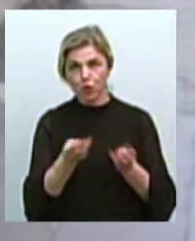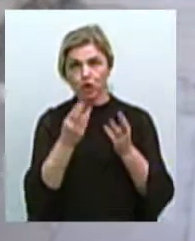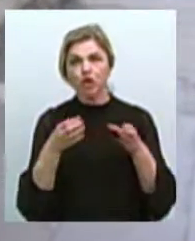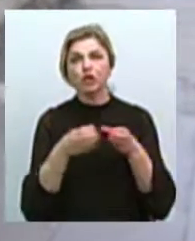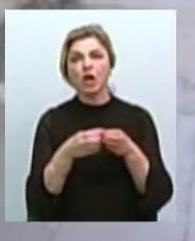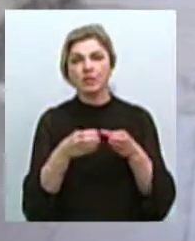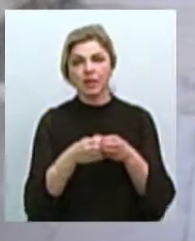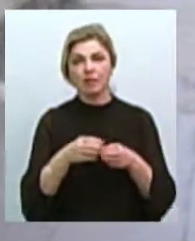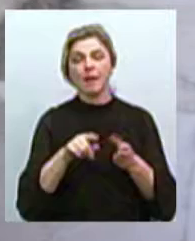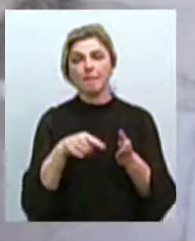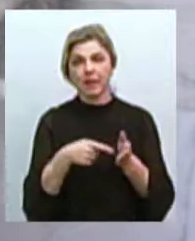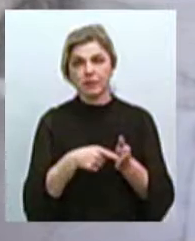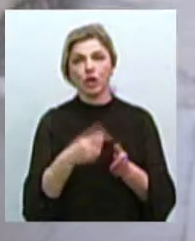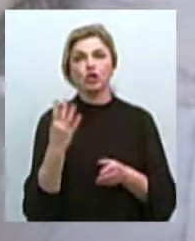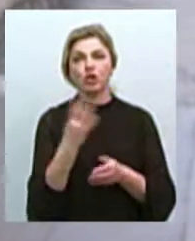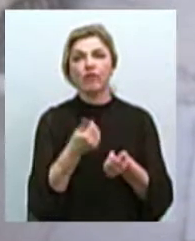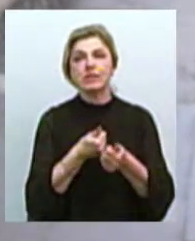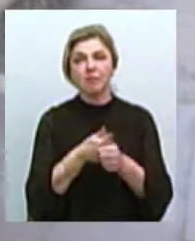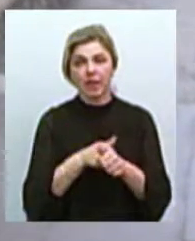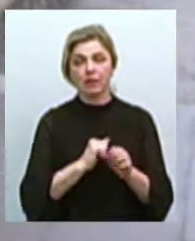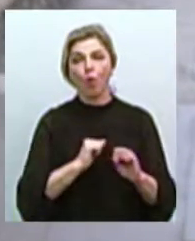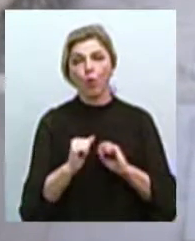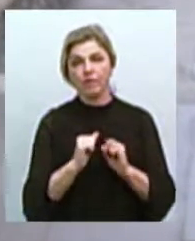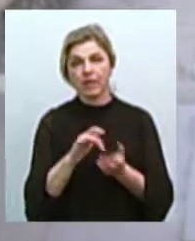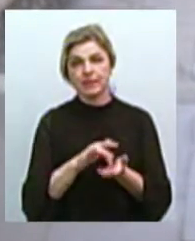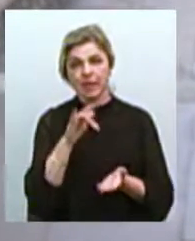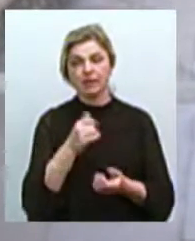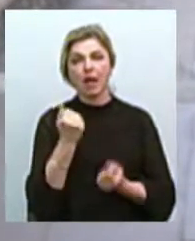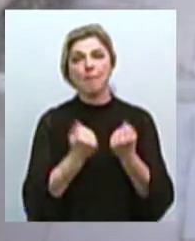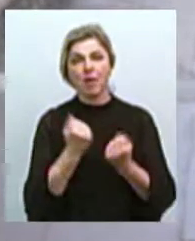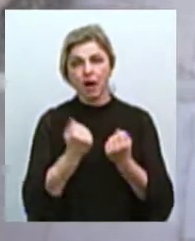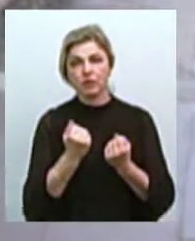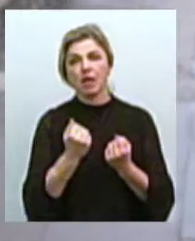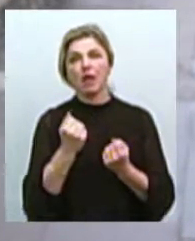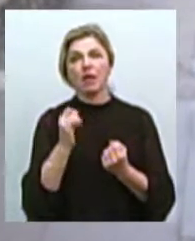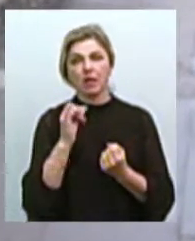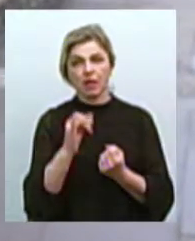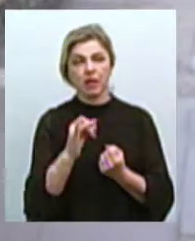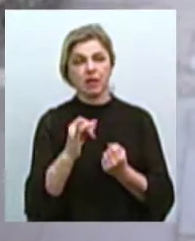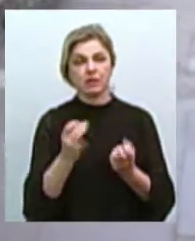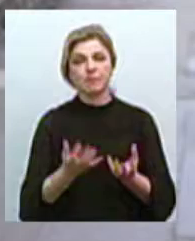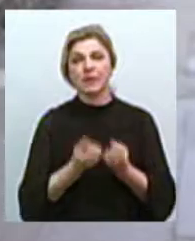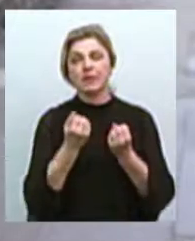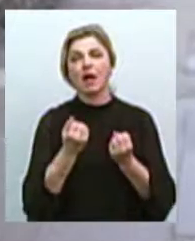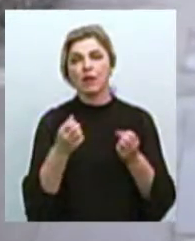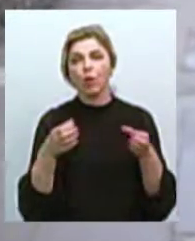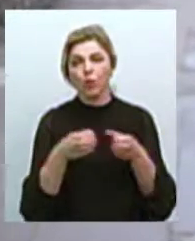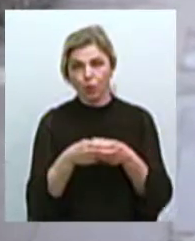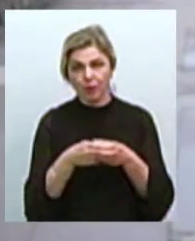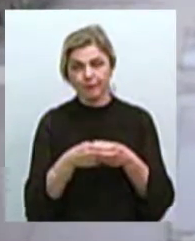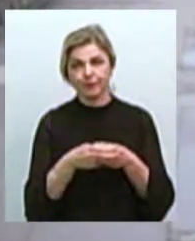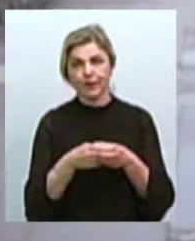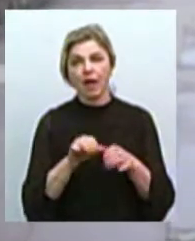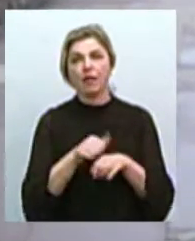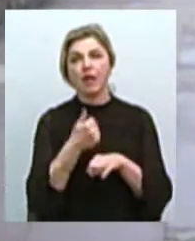міста, чергову зміну оперативно-координаційного центру, автомобіль газодимозакисної служби, аварійно-рятувального загону спеціального призначення головного